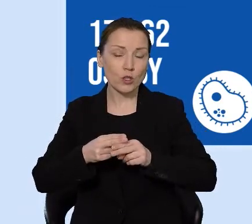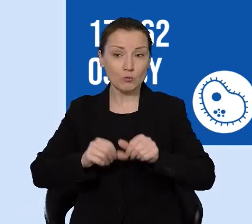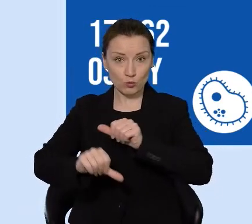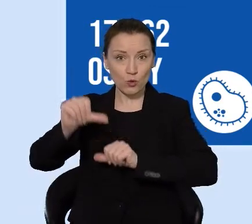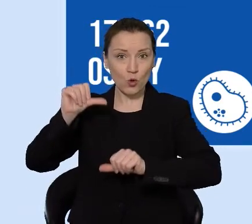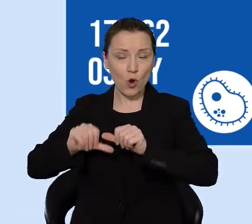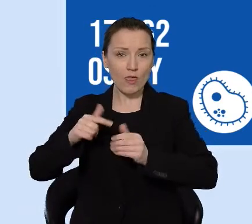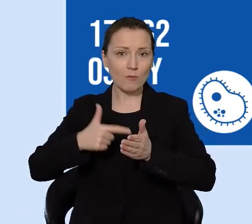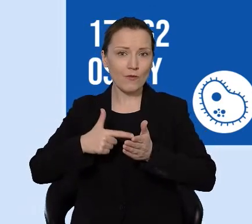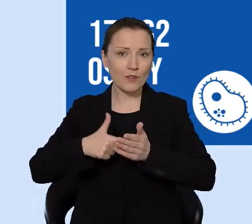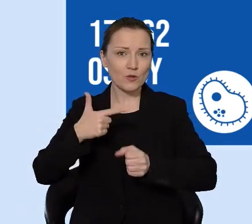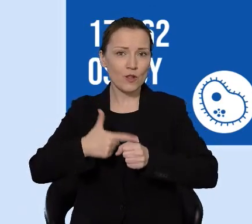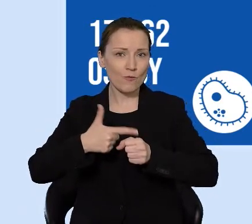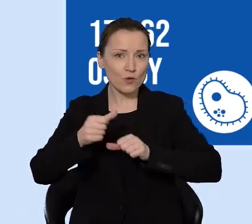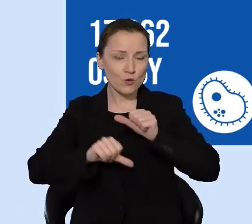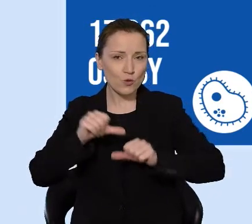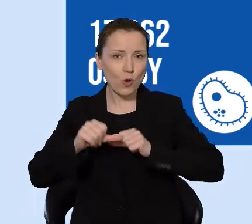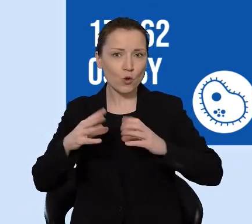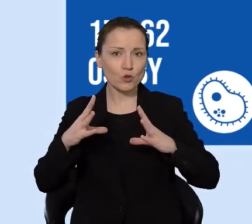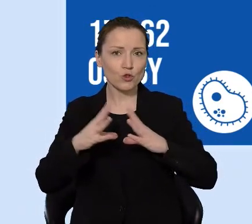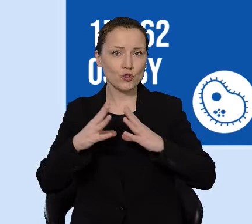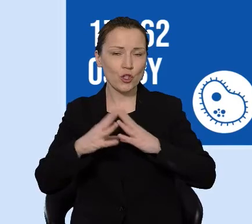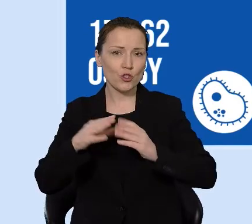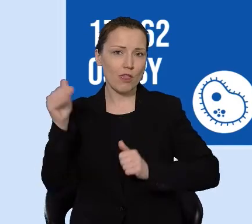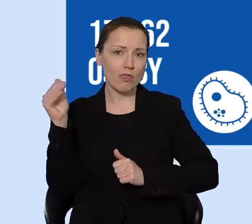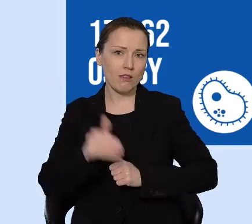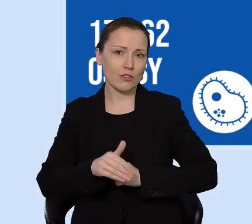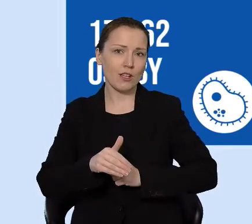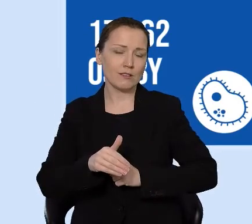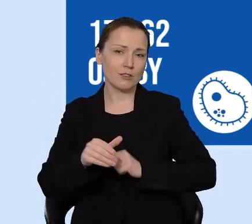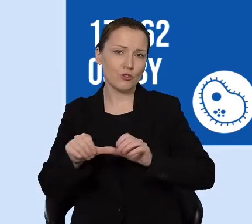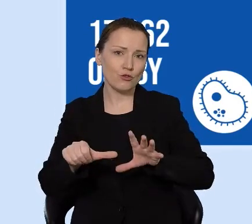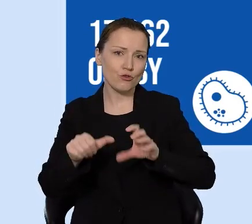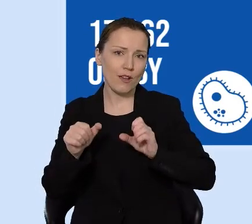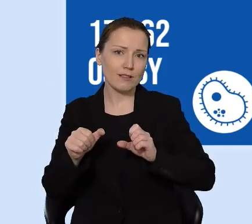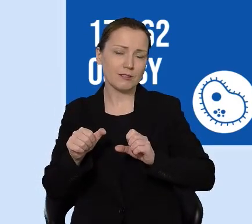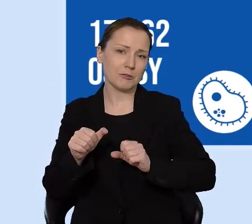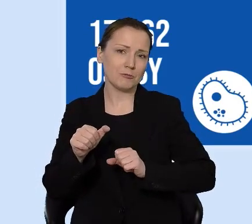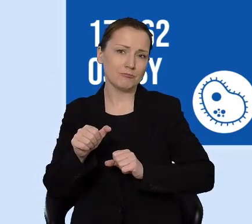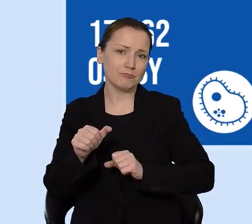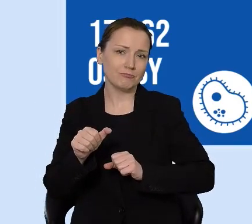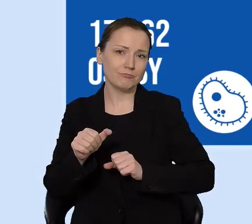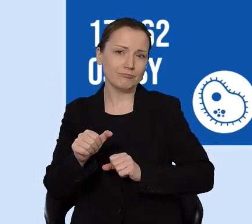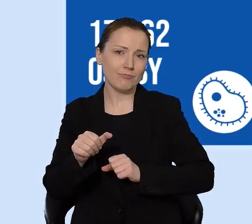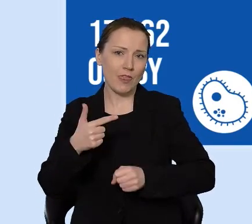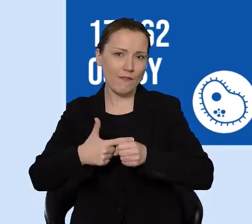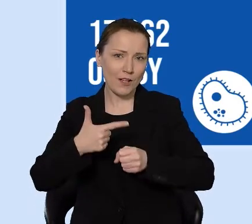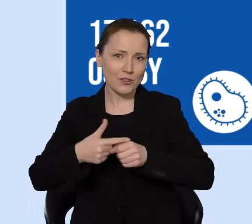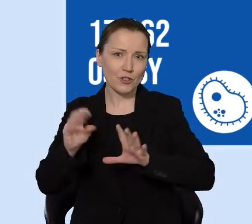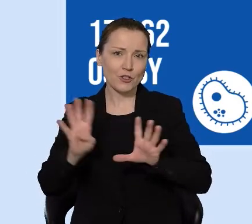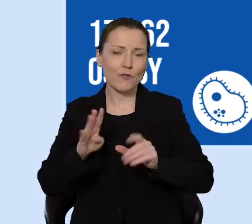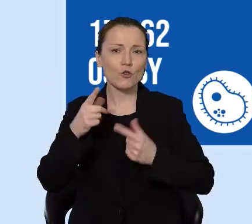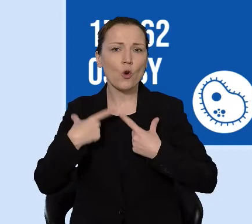2020 było to 10 629 osób. Jak przebiegały